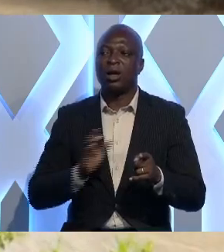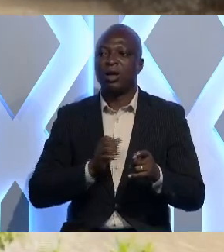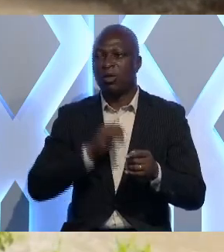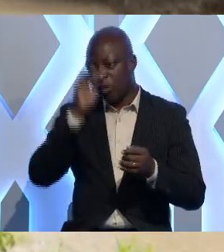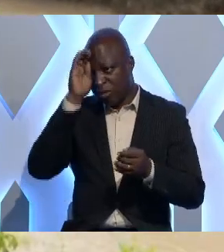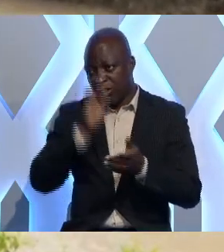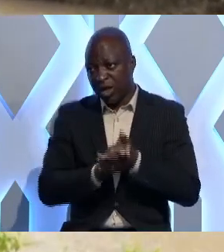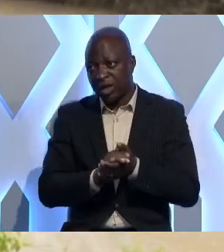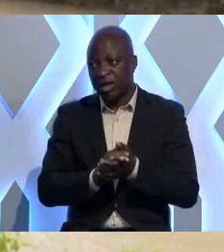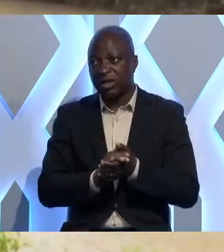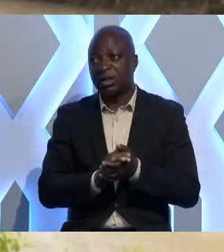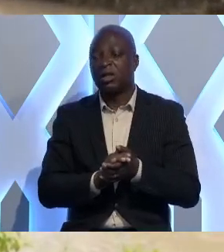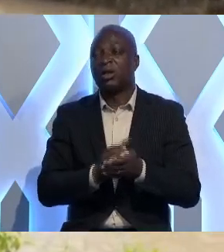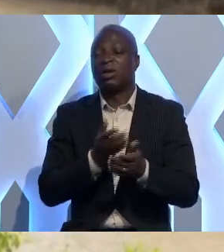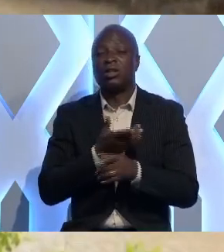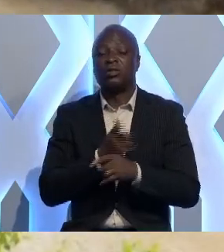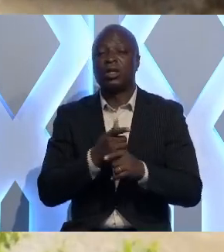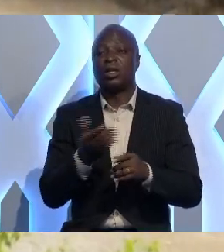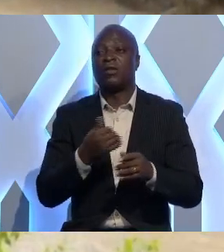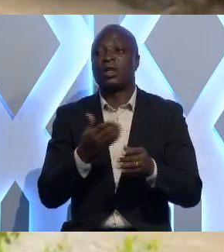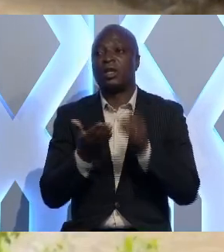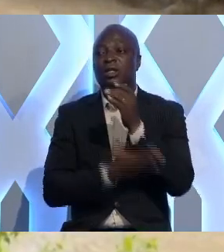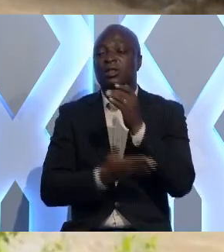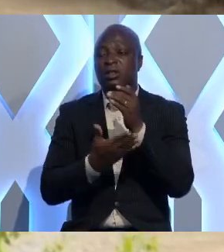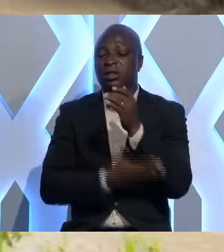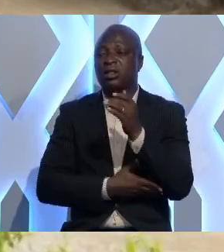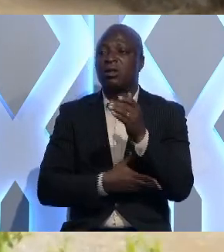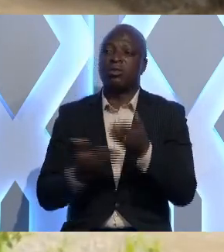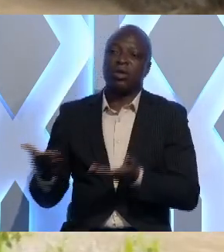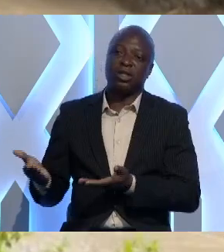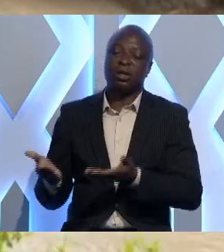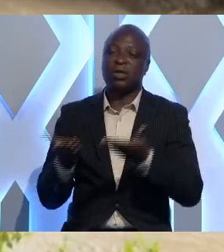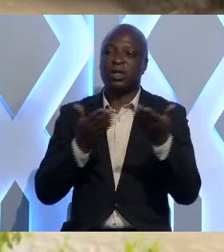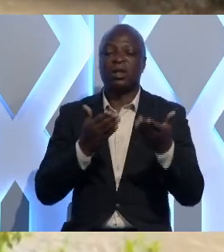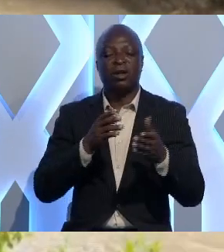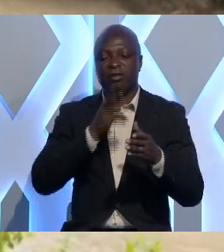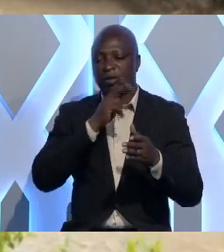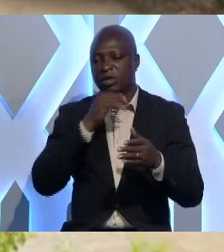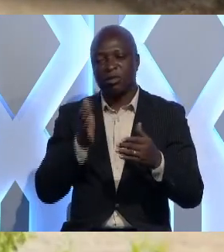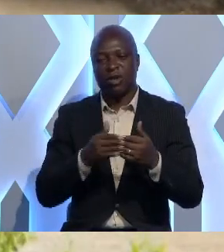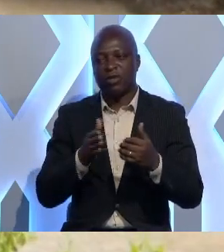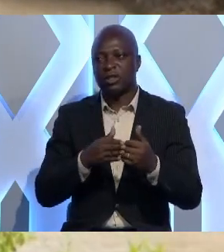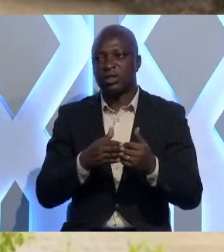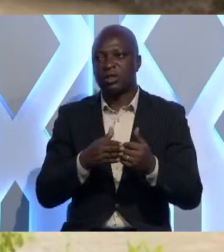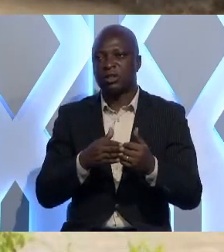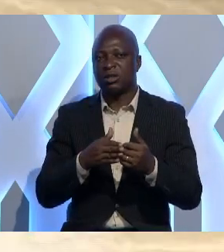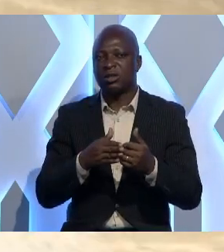déterrent les égnames au champ, pour aller prendre les égnames, c'est un problème. Les égnames, sincèrement, le chef de l'État.